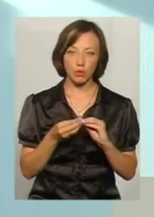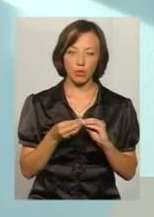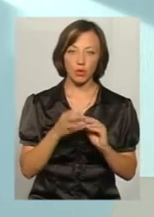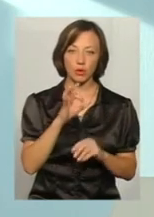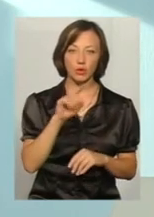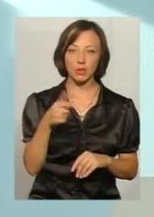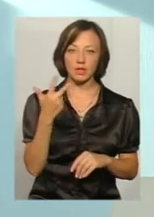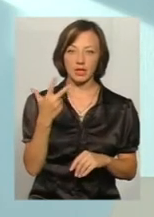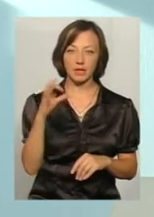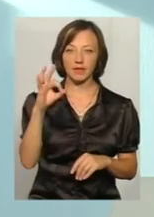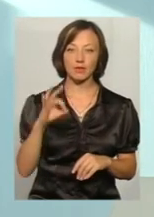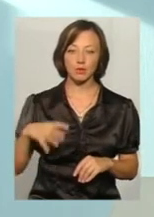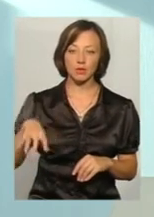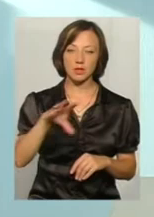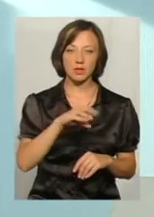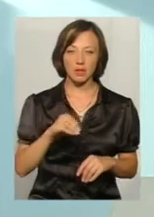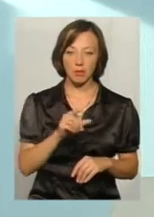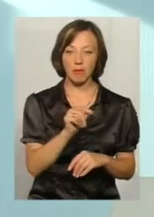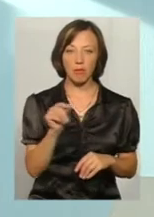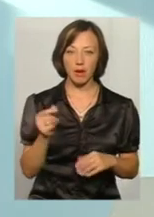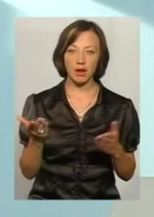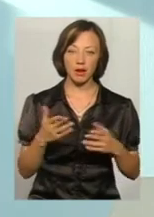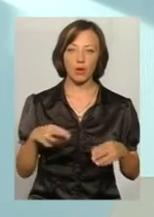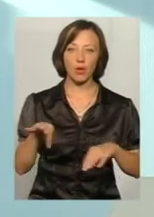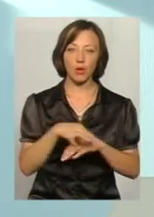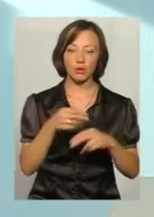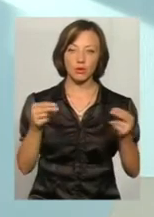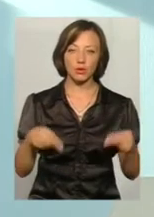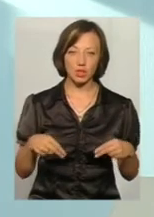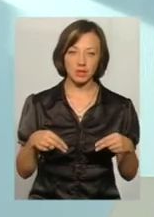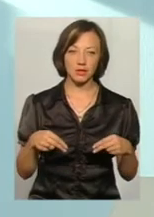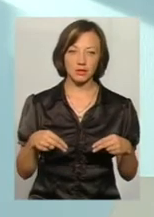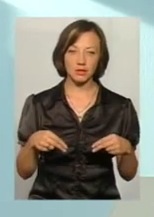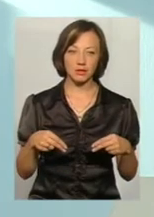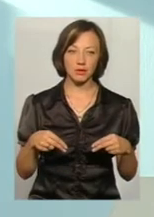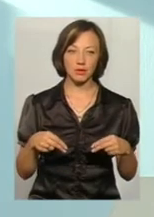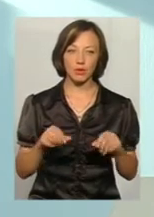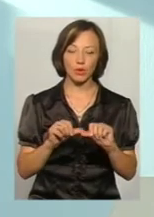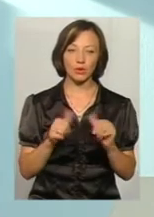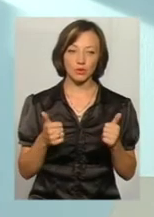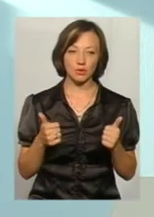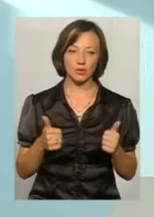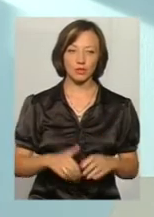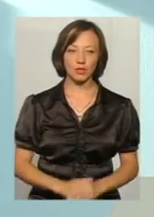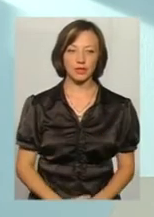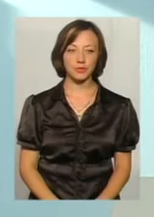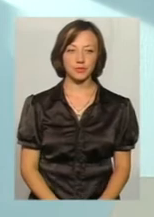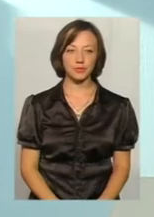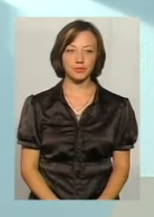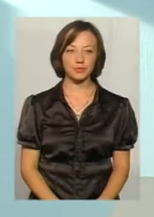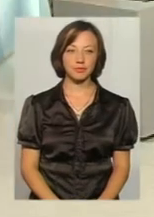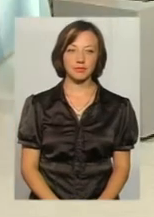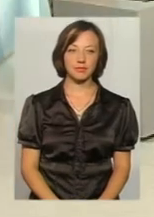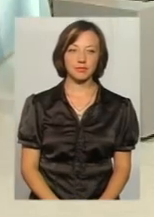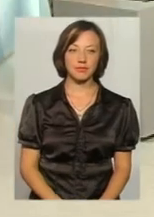0,3% з усіх пар, які одружилися в рамках цього проєкту, все ж таки розірвали свій шлюб.